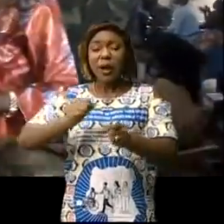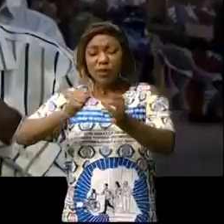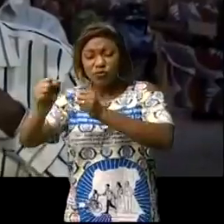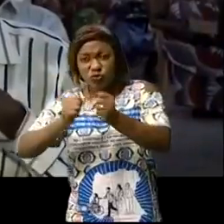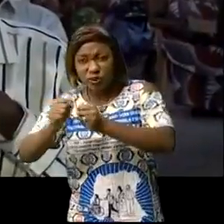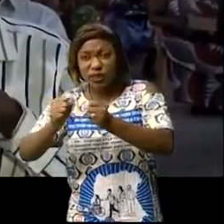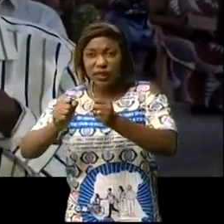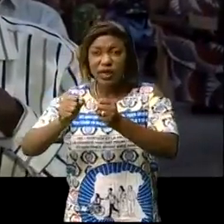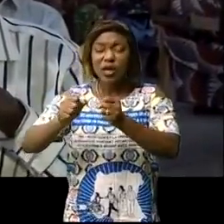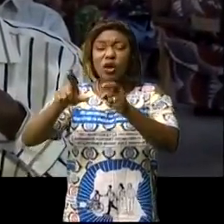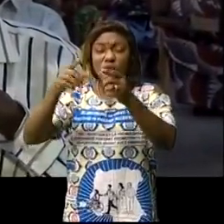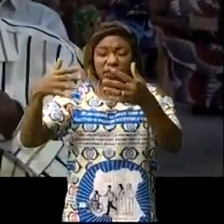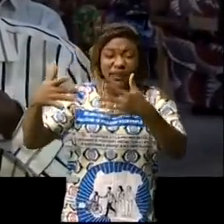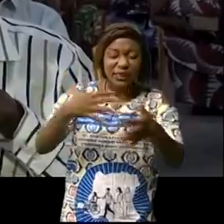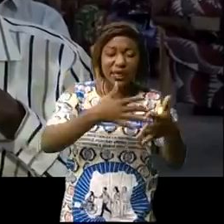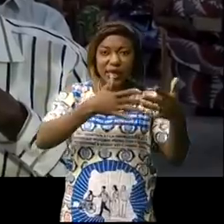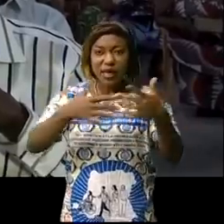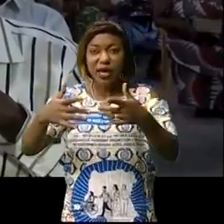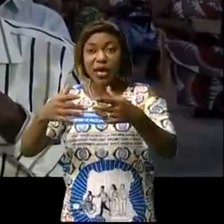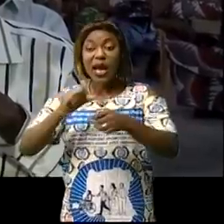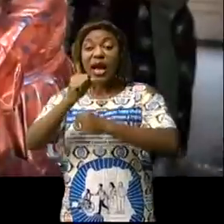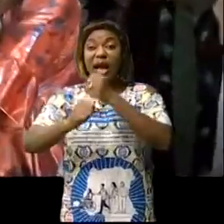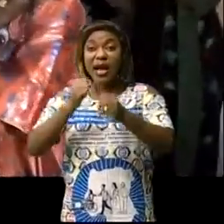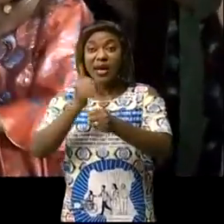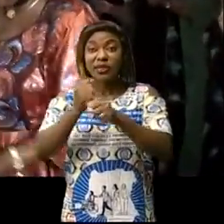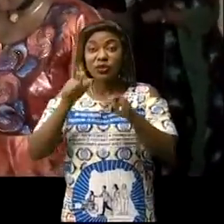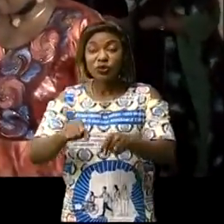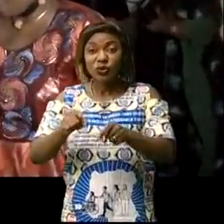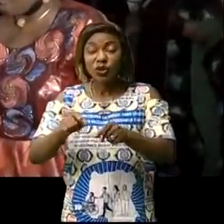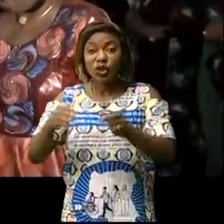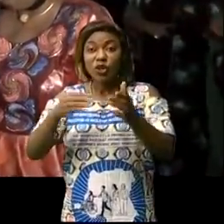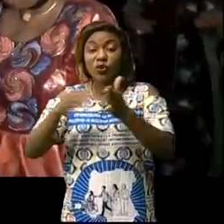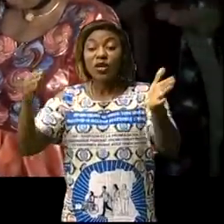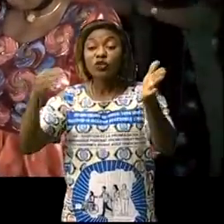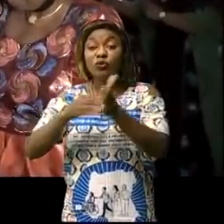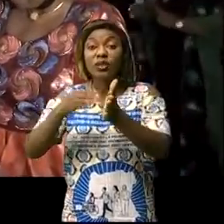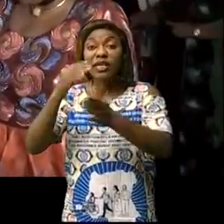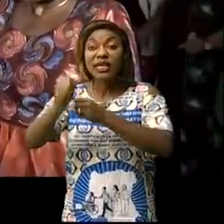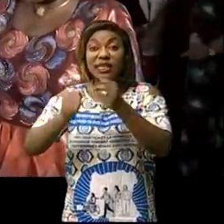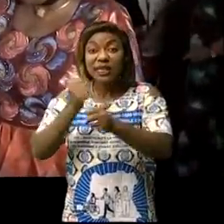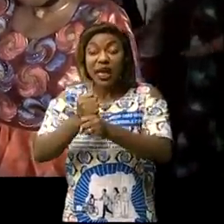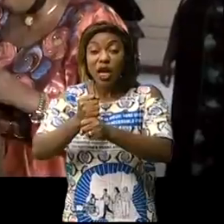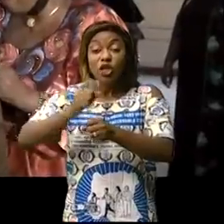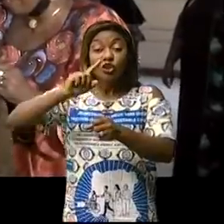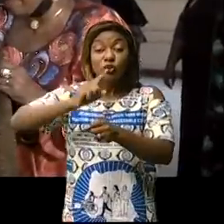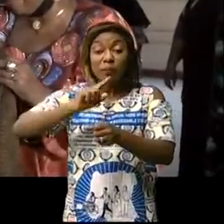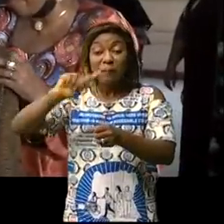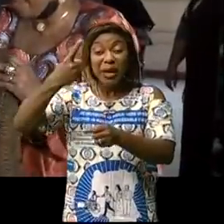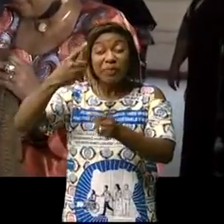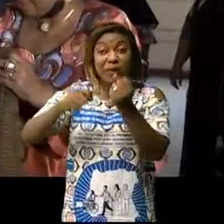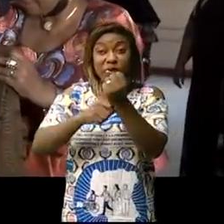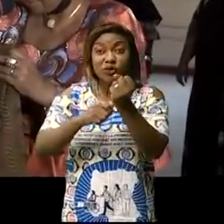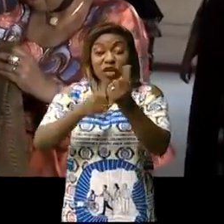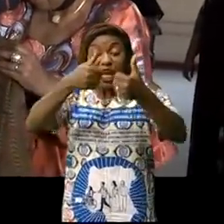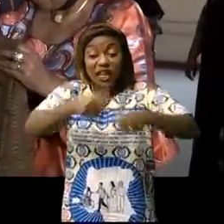Albert Kouniukungoma âgé aujourd'hui des 99 ans est le seul survivant enrôlé dans l'armée coloniale